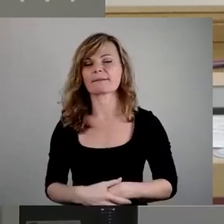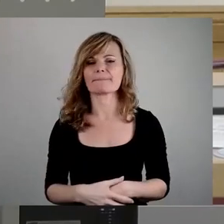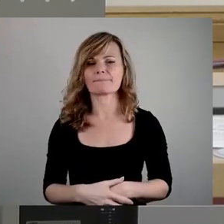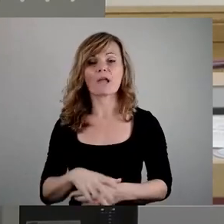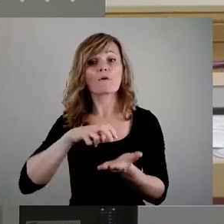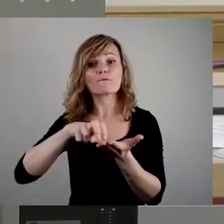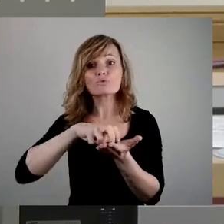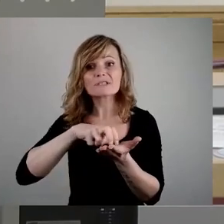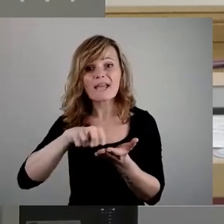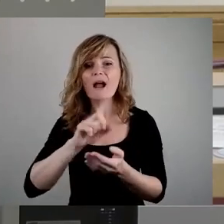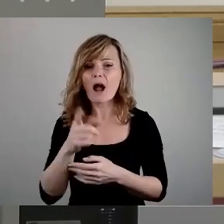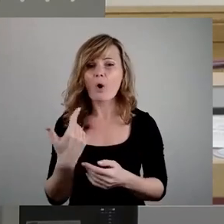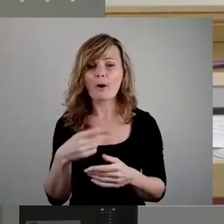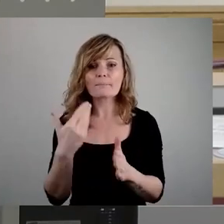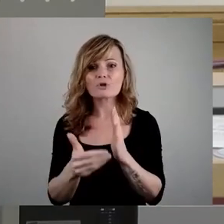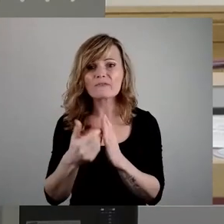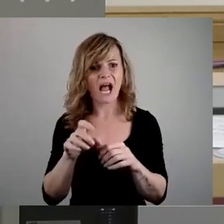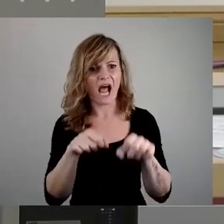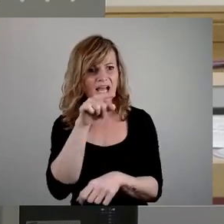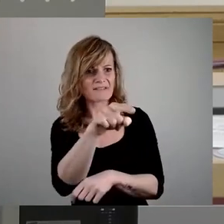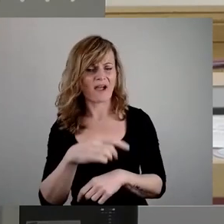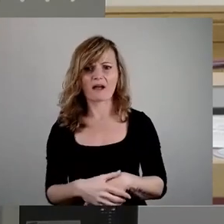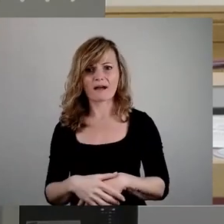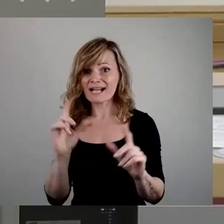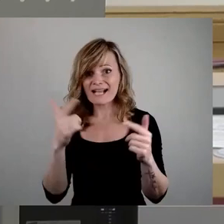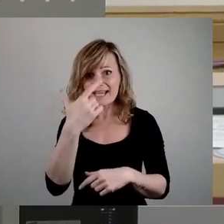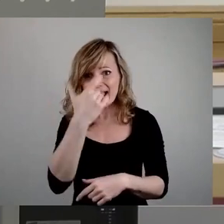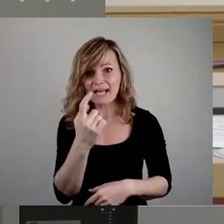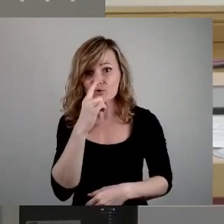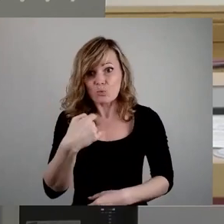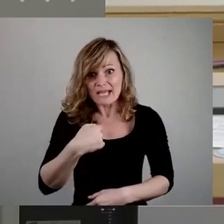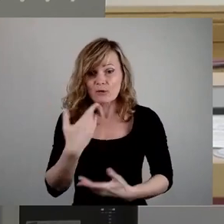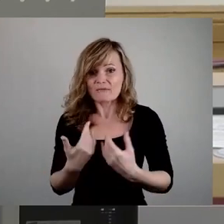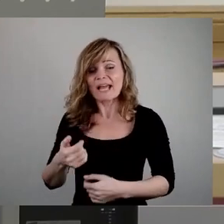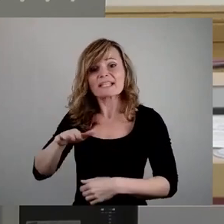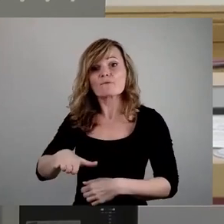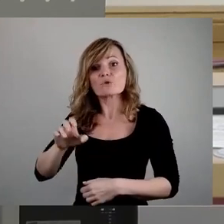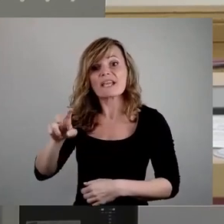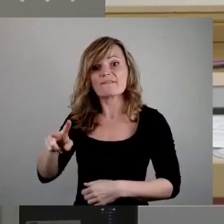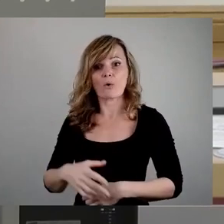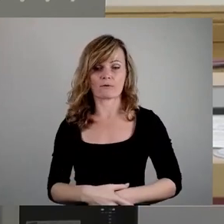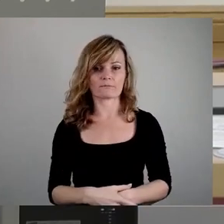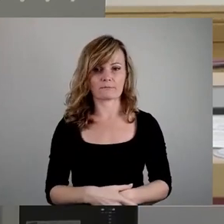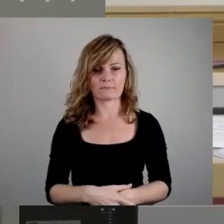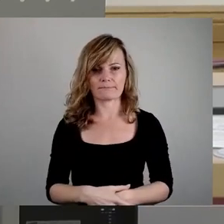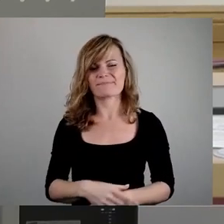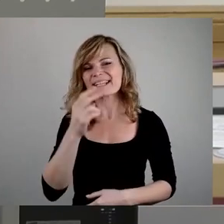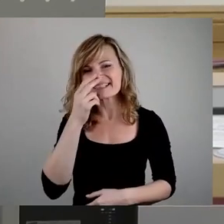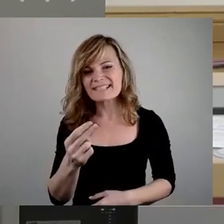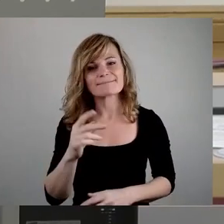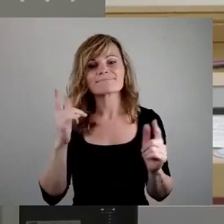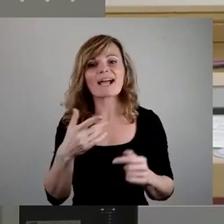Fußgänger, die beschweren sich über Radfahrer. Das nimmt niemand ernst außer mir und dem Fuß-EV vielleicht noch. Sehen Sie, es ist gar keine Frage,